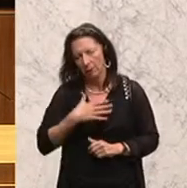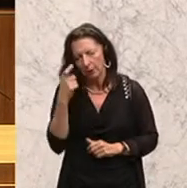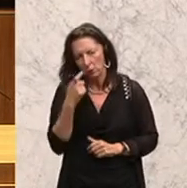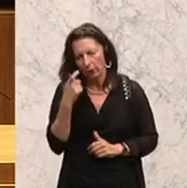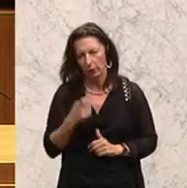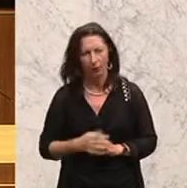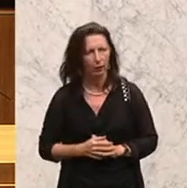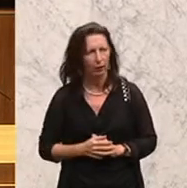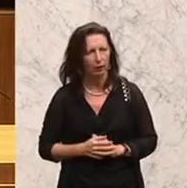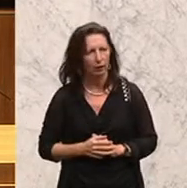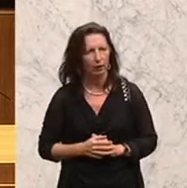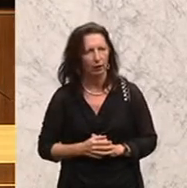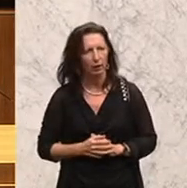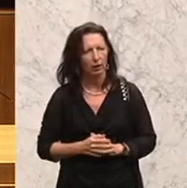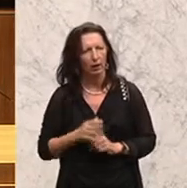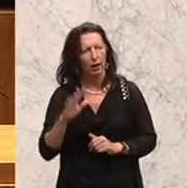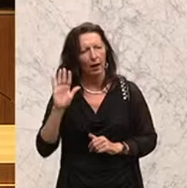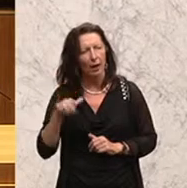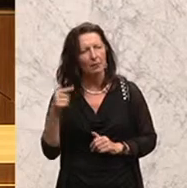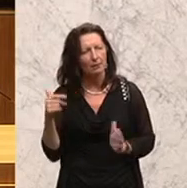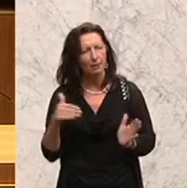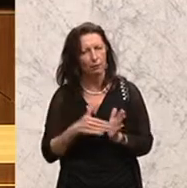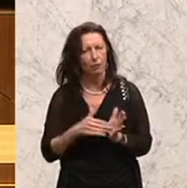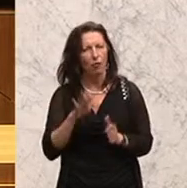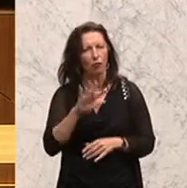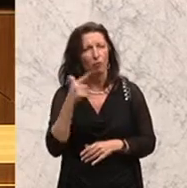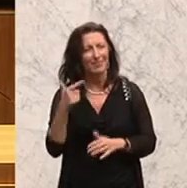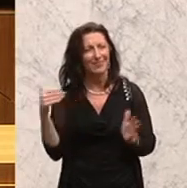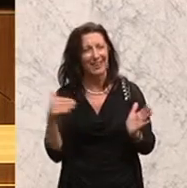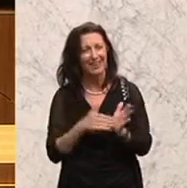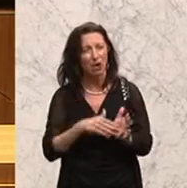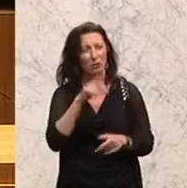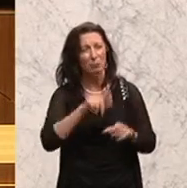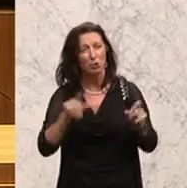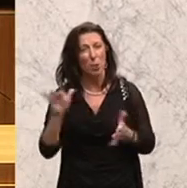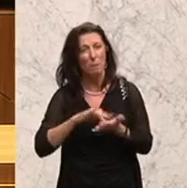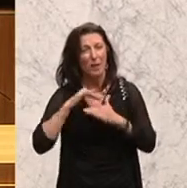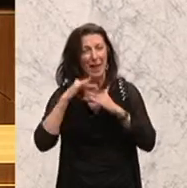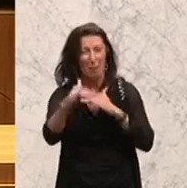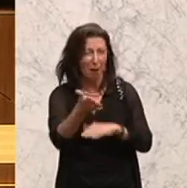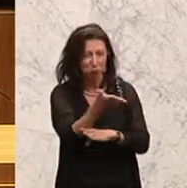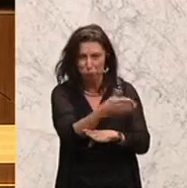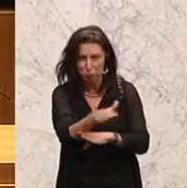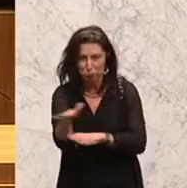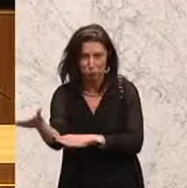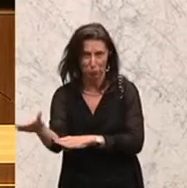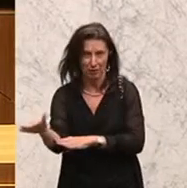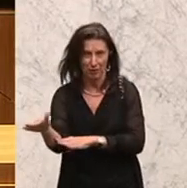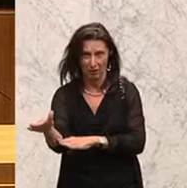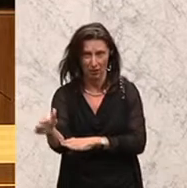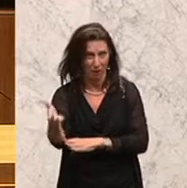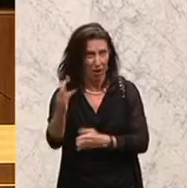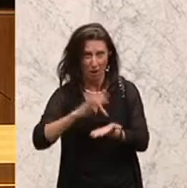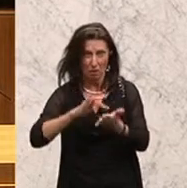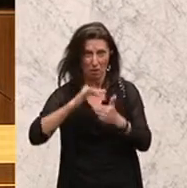Ich meine, seit 2000 sind 25.000 Menschen gestorben im Mittelmeer. Unsere Badewanne, das